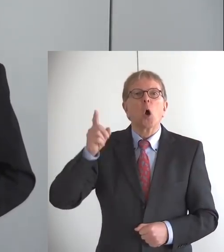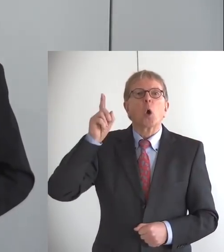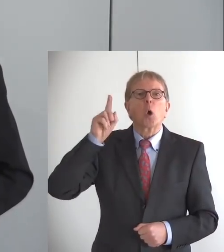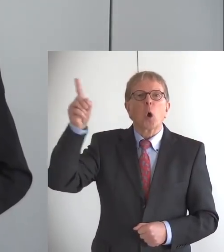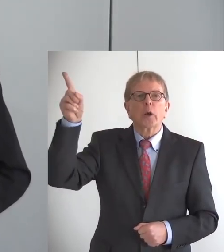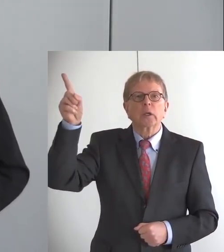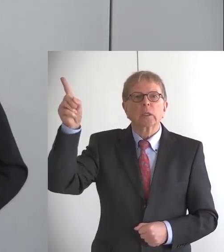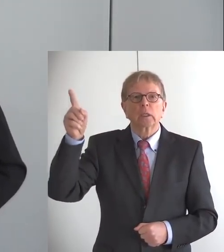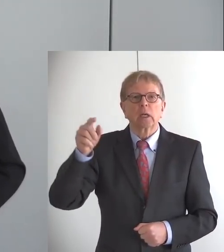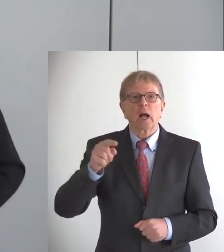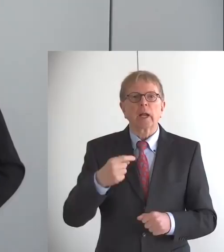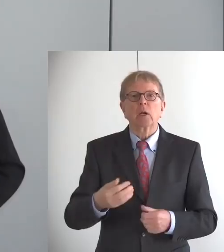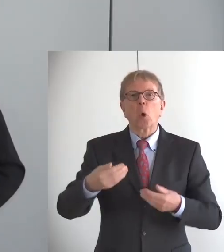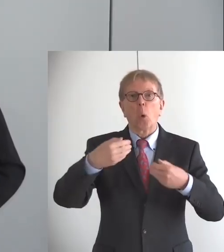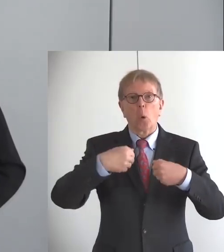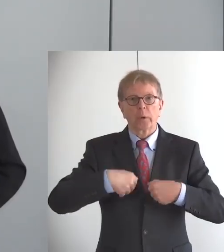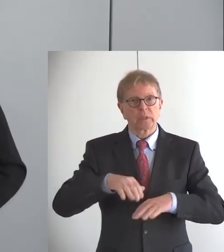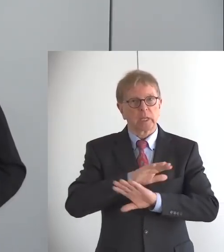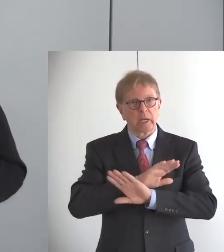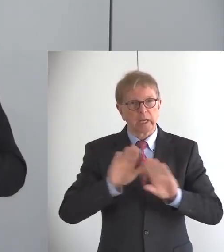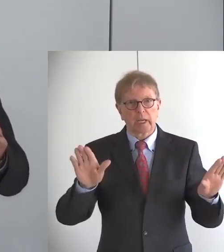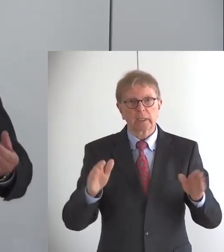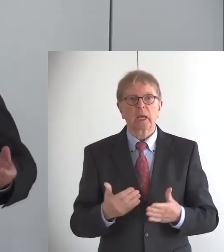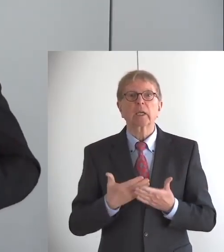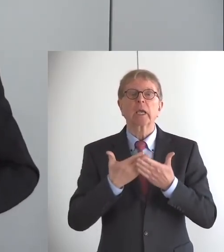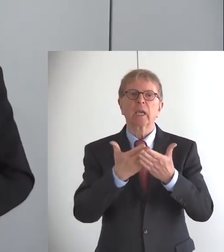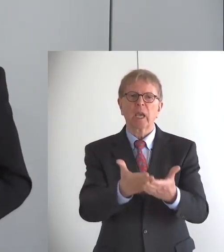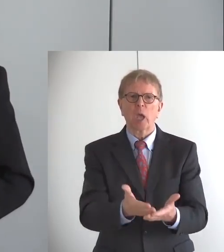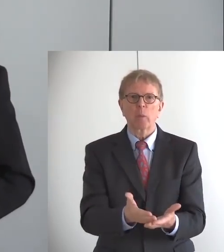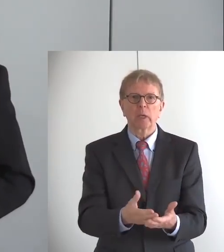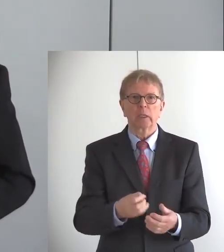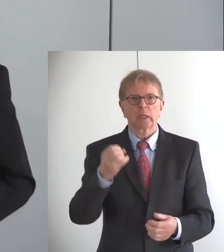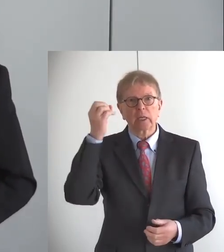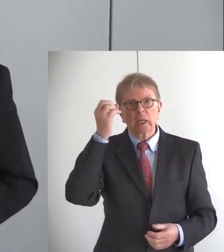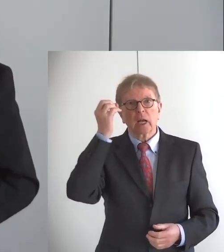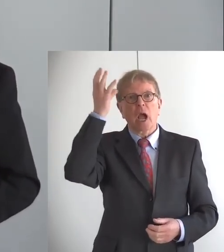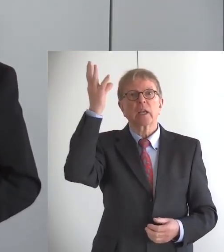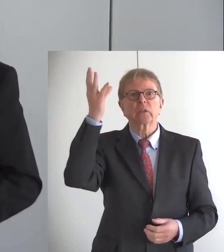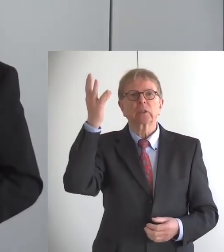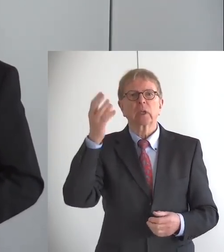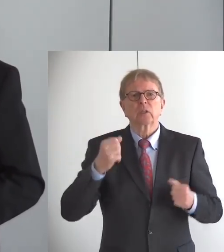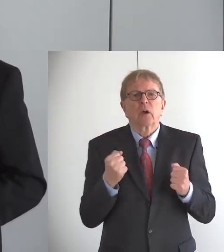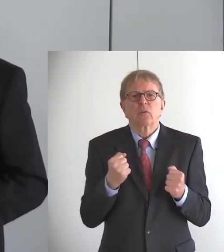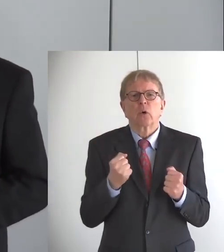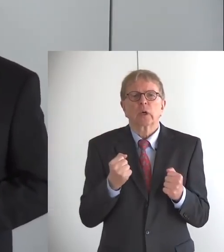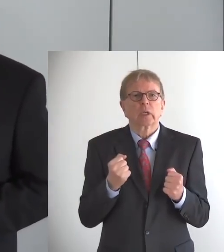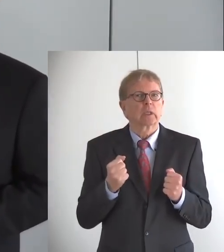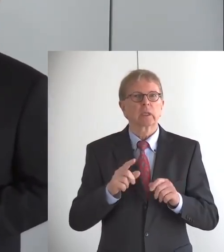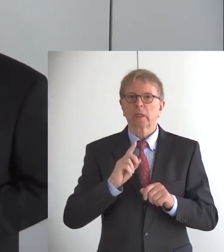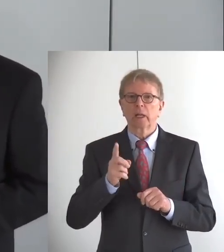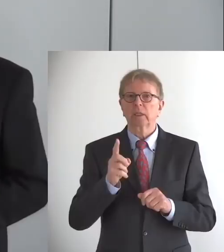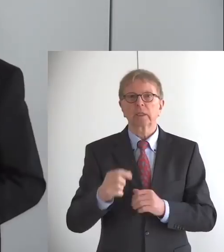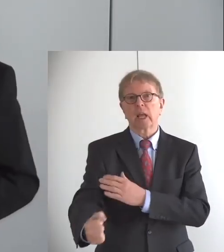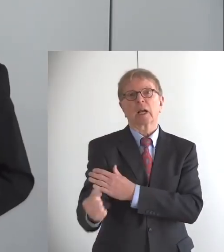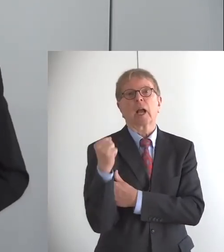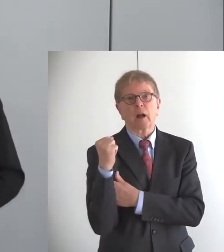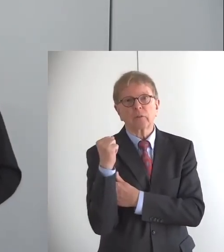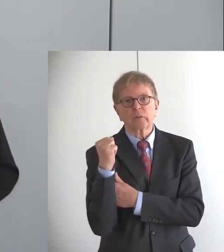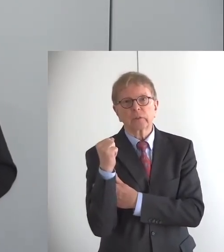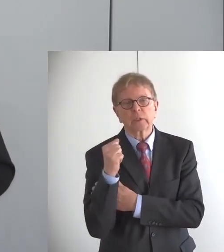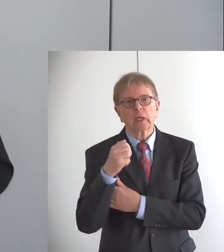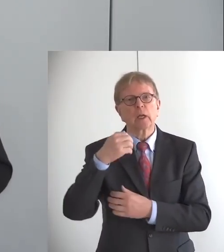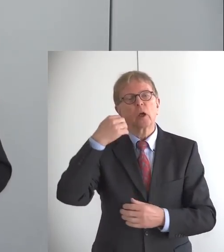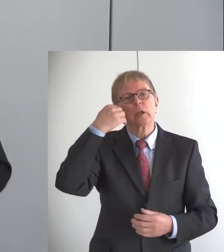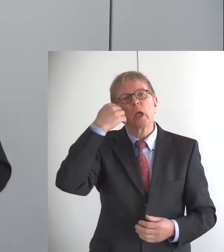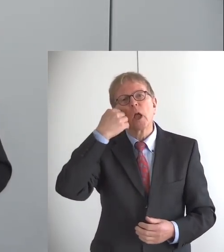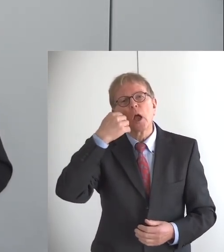Geisterfurcht, sondern der Kraft, der Liebe und der Besonnenheit. Mich hat das sehr